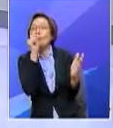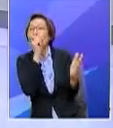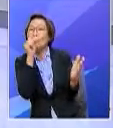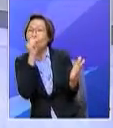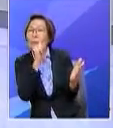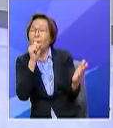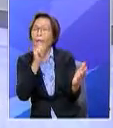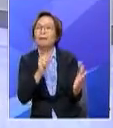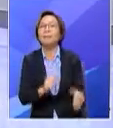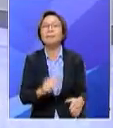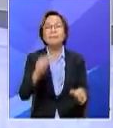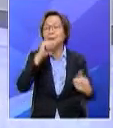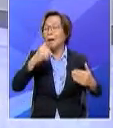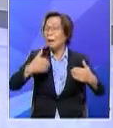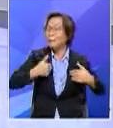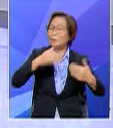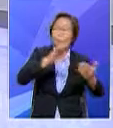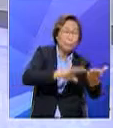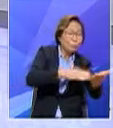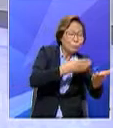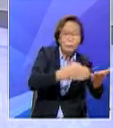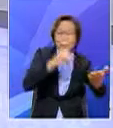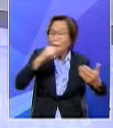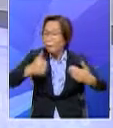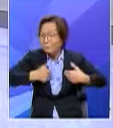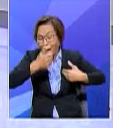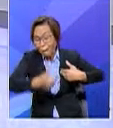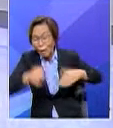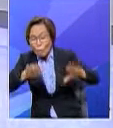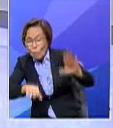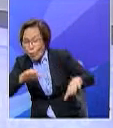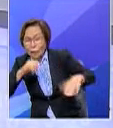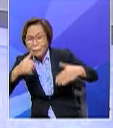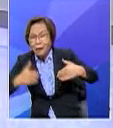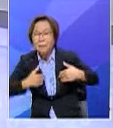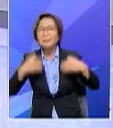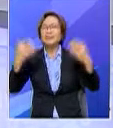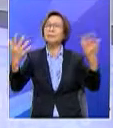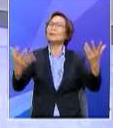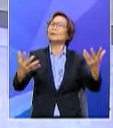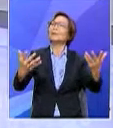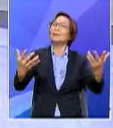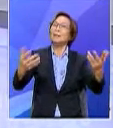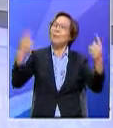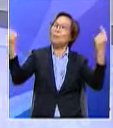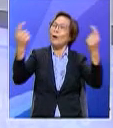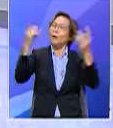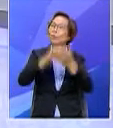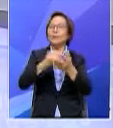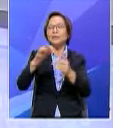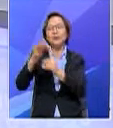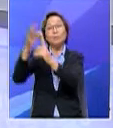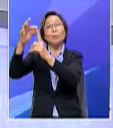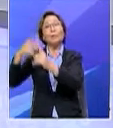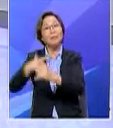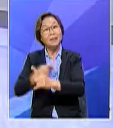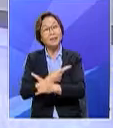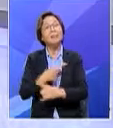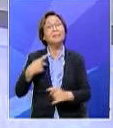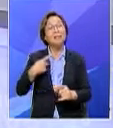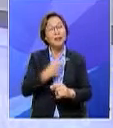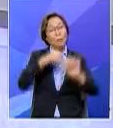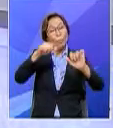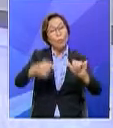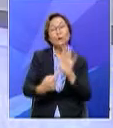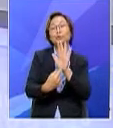jadi tidak ada muzik tidak ada mainan suara tidak ada sesuatu pun alat jadi kita meraihkan pendapat itu dan saya kira inilah keistimewaan kita kita boleh